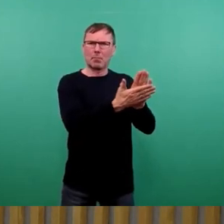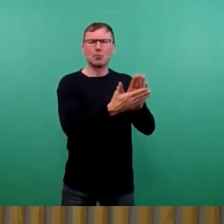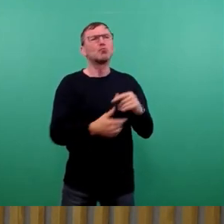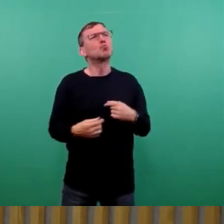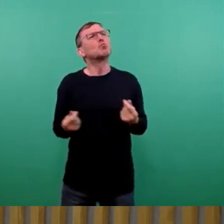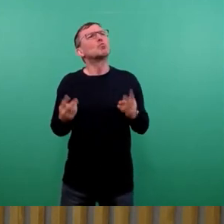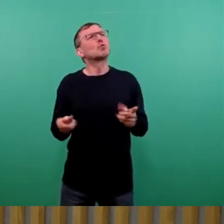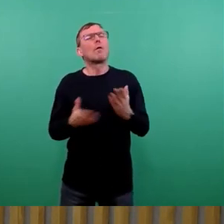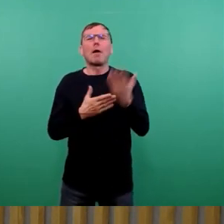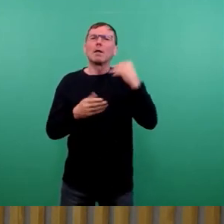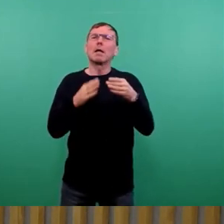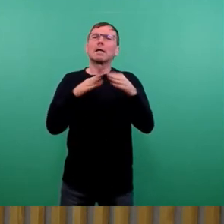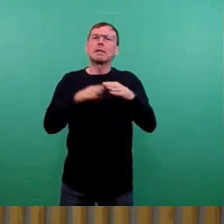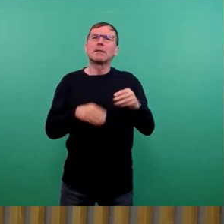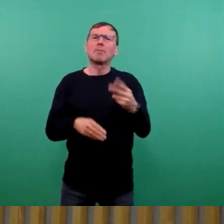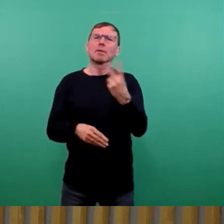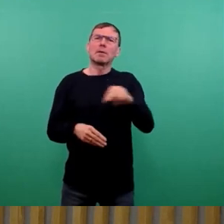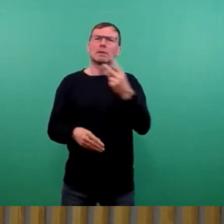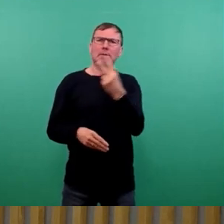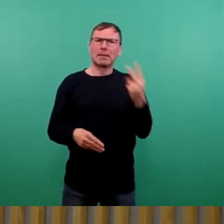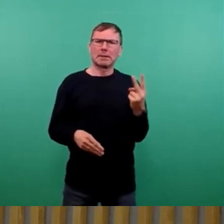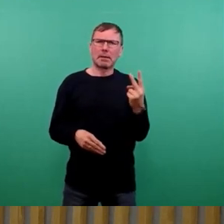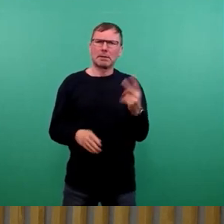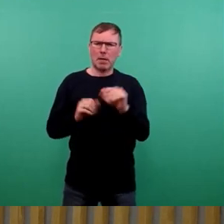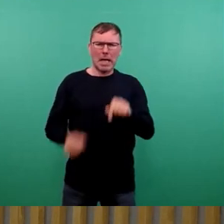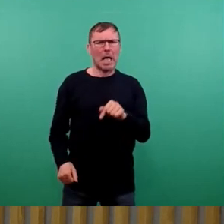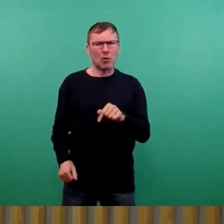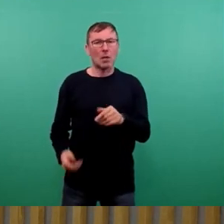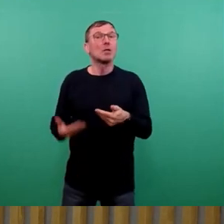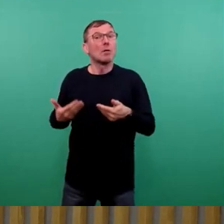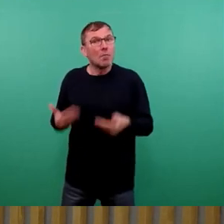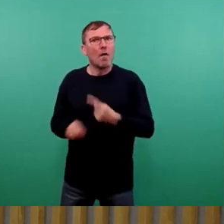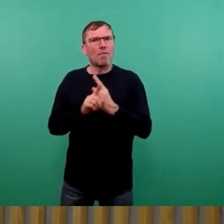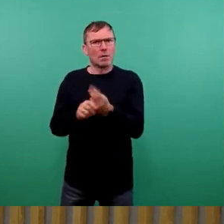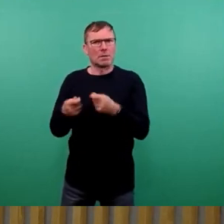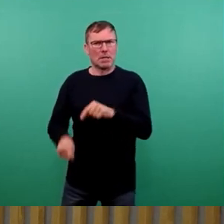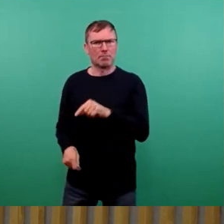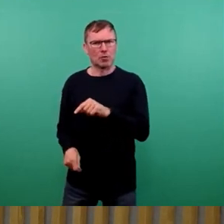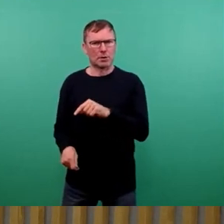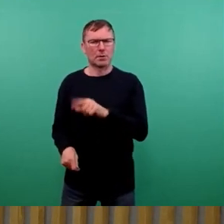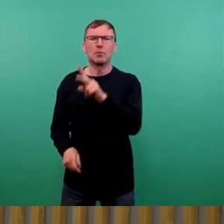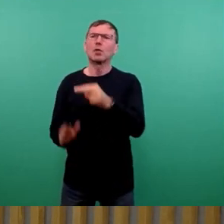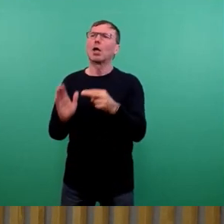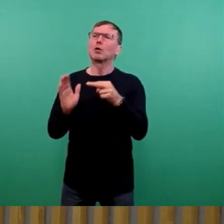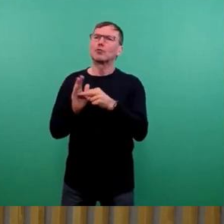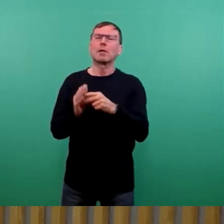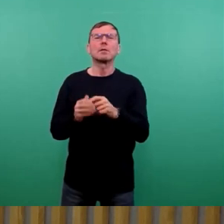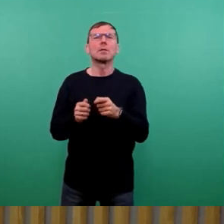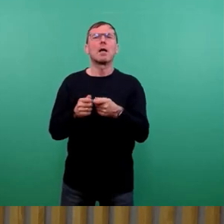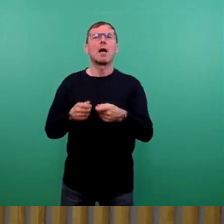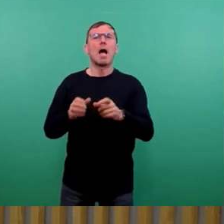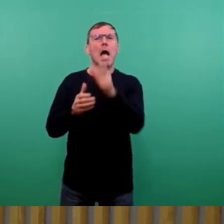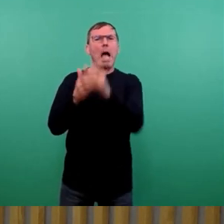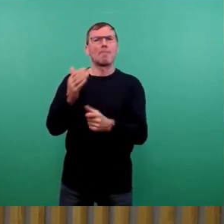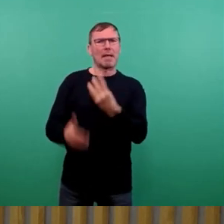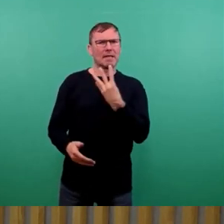Dezember 2022 im Haushalt Folgendes beschlossen haben. Dort stand im Band 4 der Investitions und